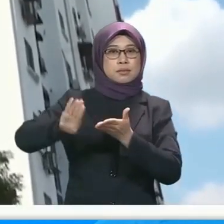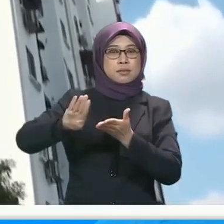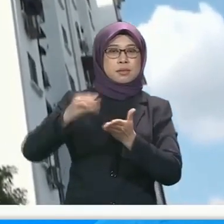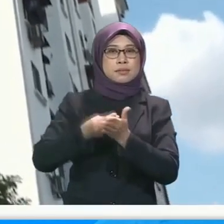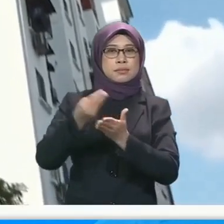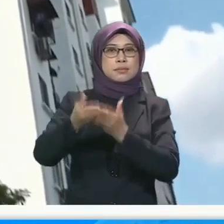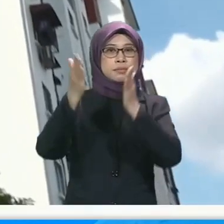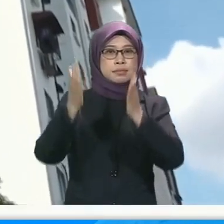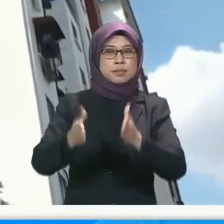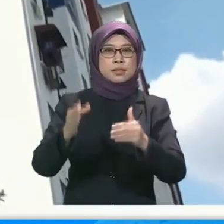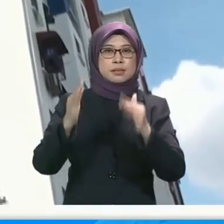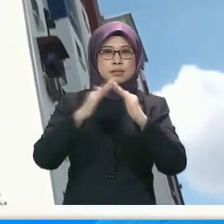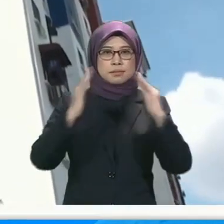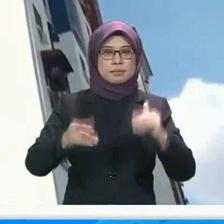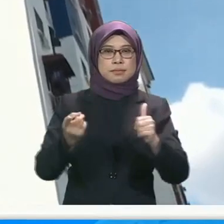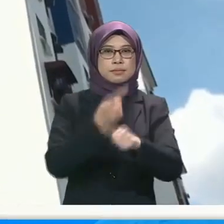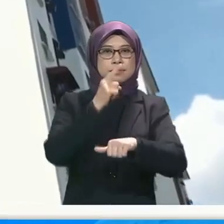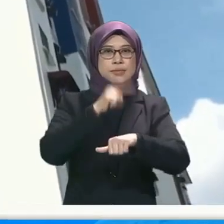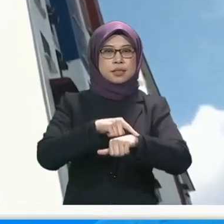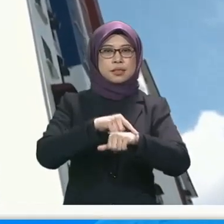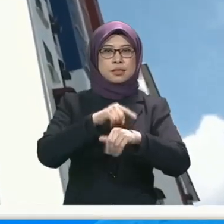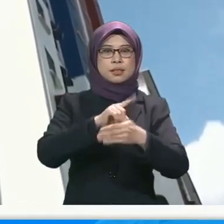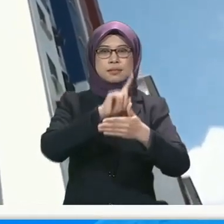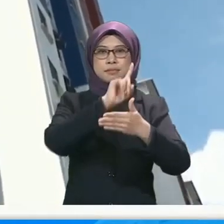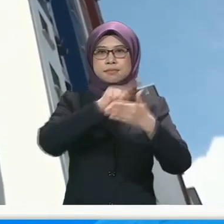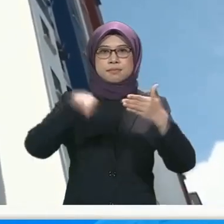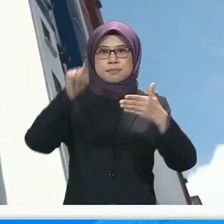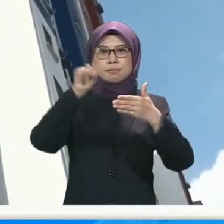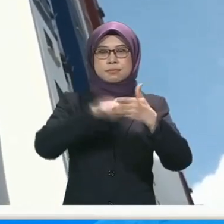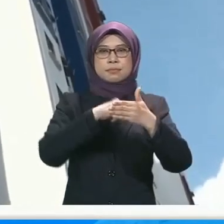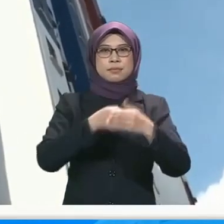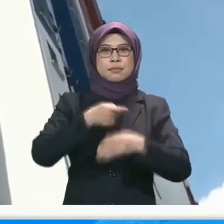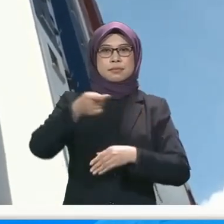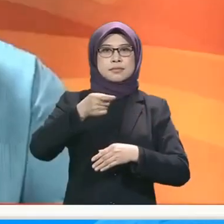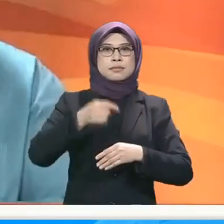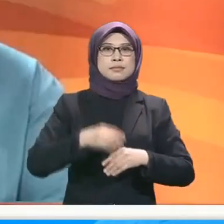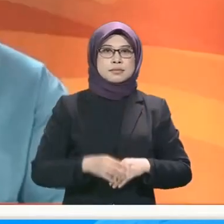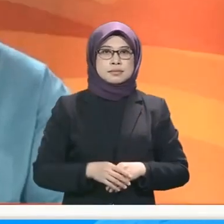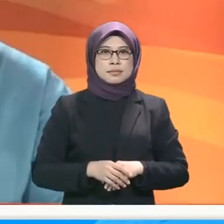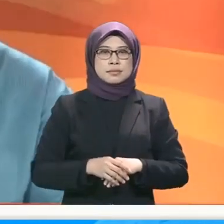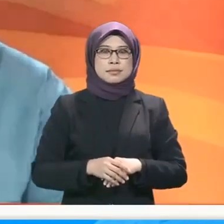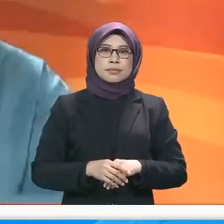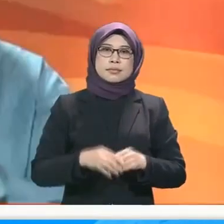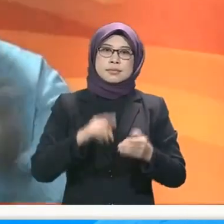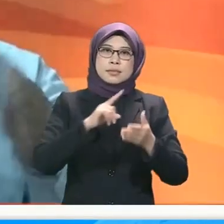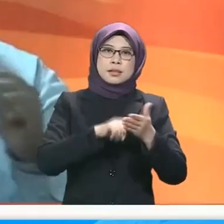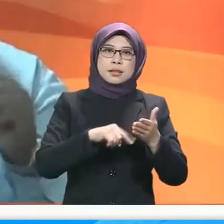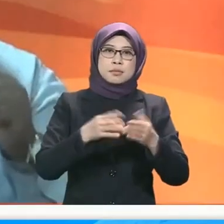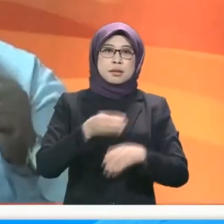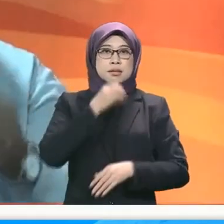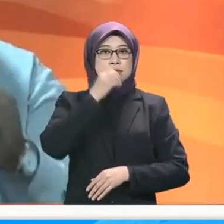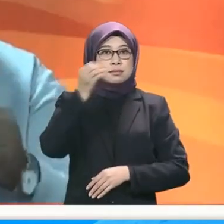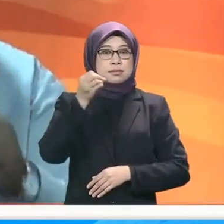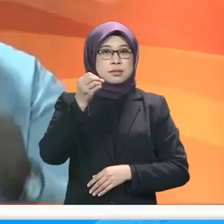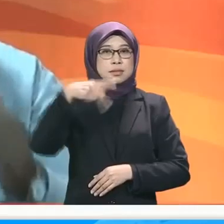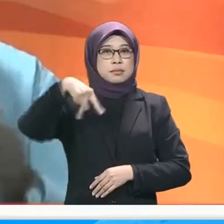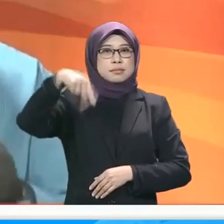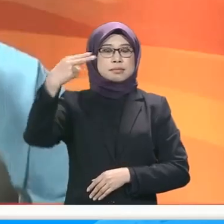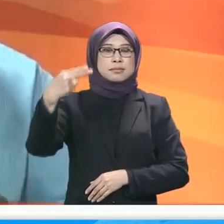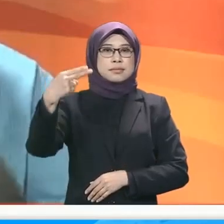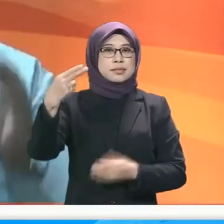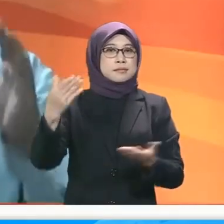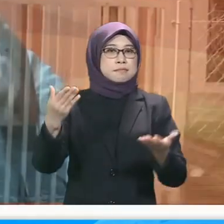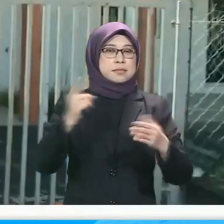pembeli rumah kali pertama serta diskriminasi dalam pasaran sewa. Apa tawaran Pakatan Harapan